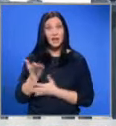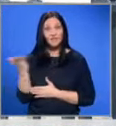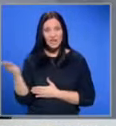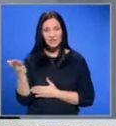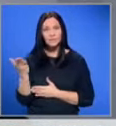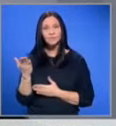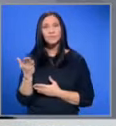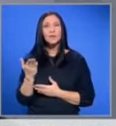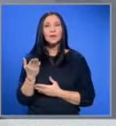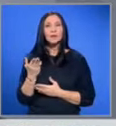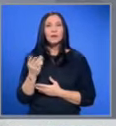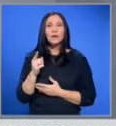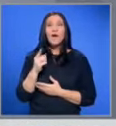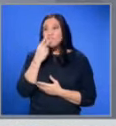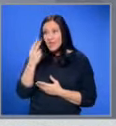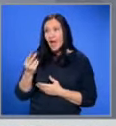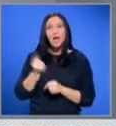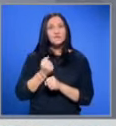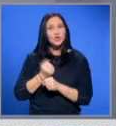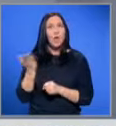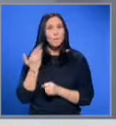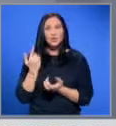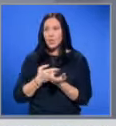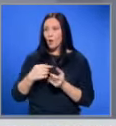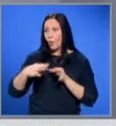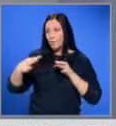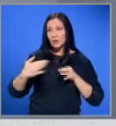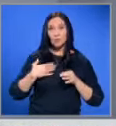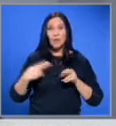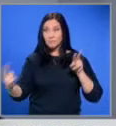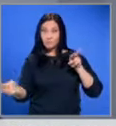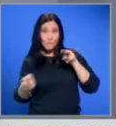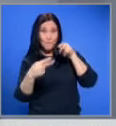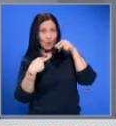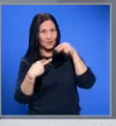Видях извършител, защото беше на метри от мен и погледите ни се срещнаха.